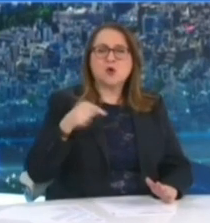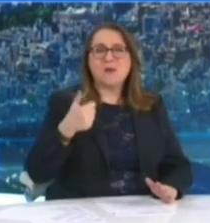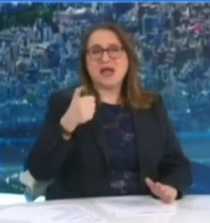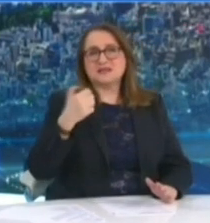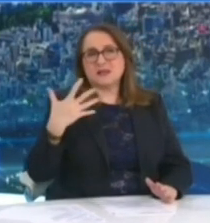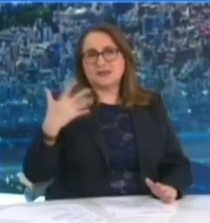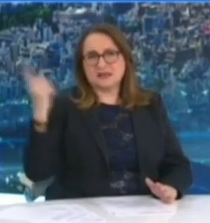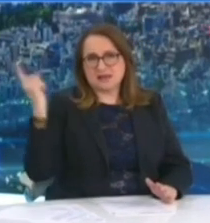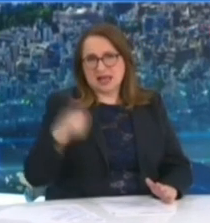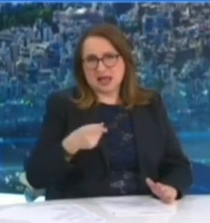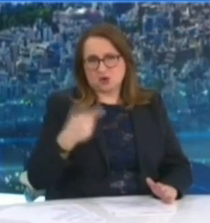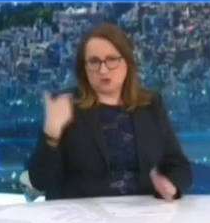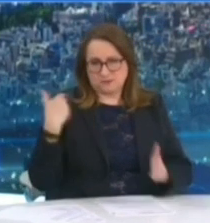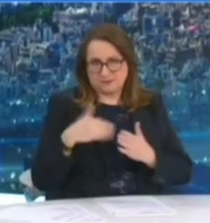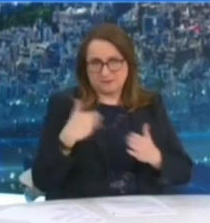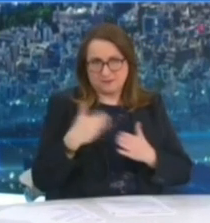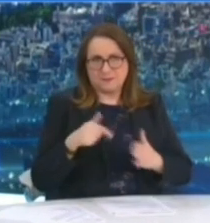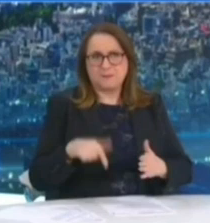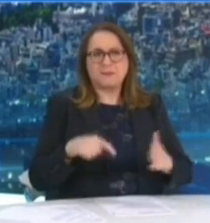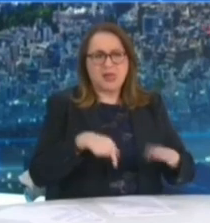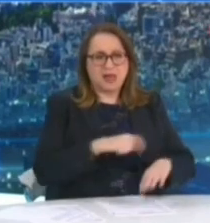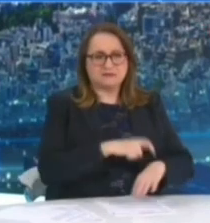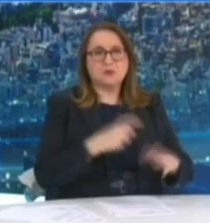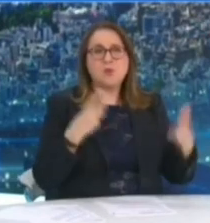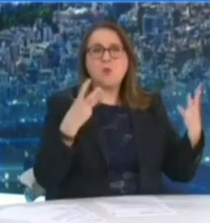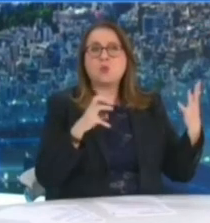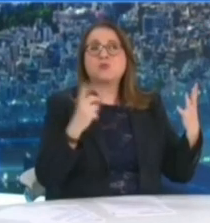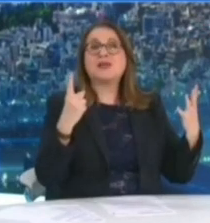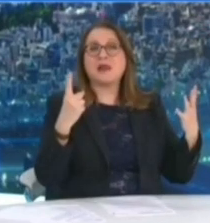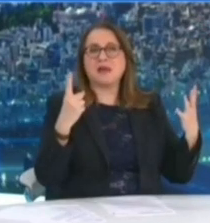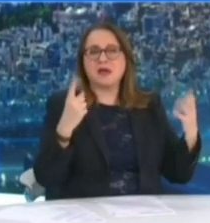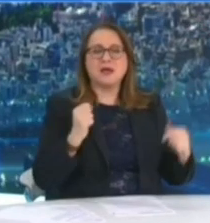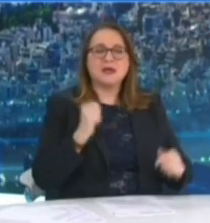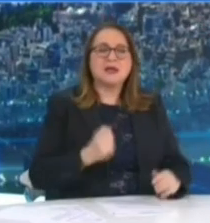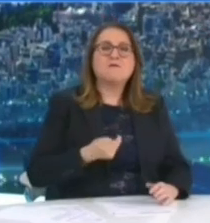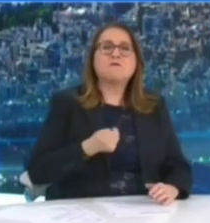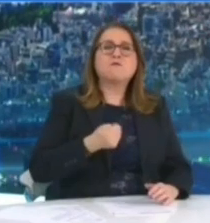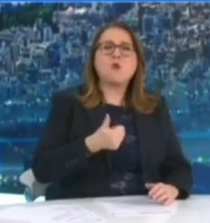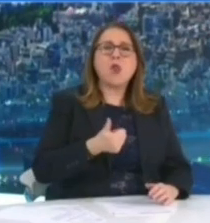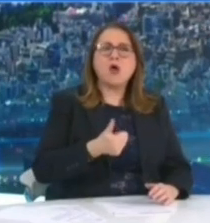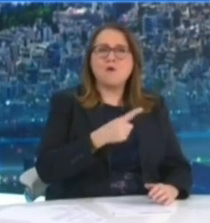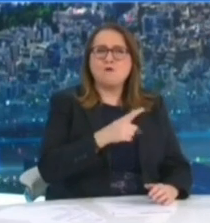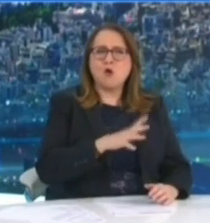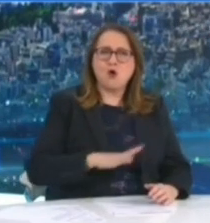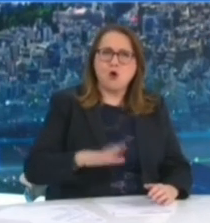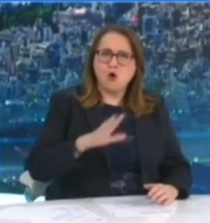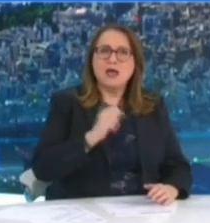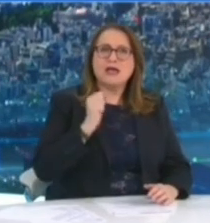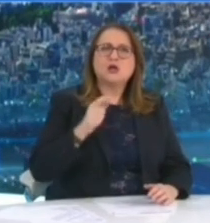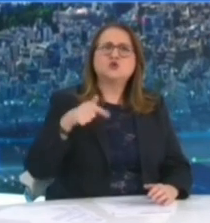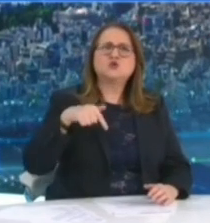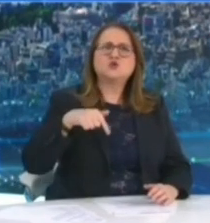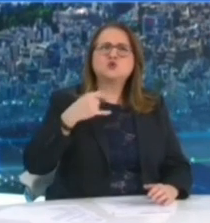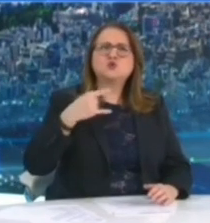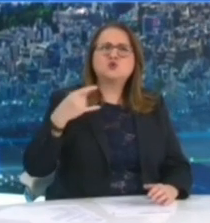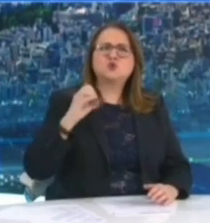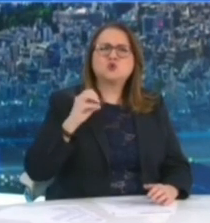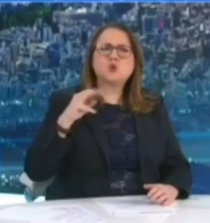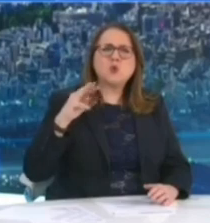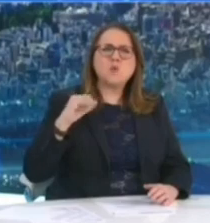τα τελευταία 24 ώρα και είναι αυτή τη στιγμή 81, καθώς και ο Δήμος Βόρειων Τζουμέρκων, όπου τα ενεργά κρούσματα έχουν αυξηθεί σε 12,